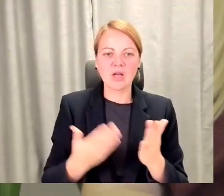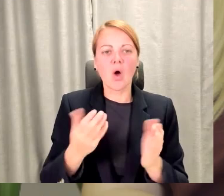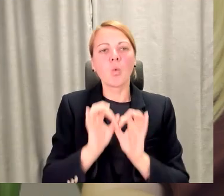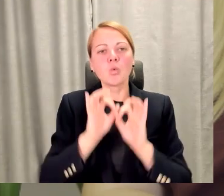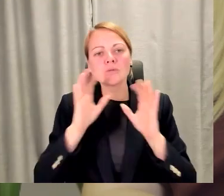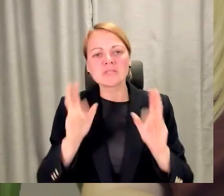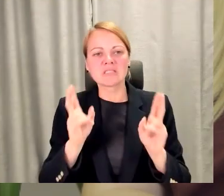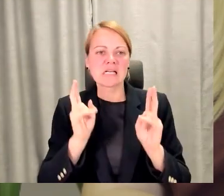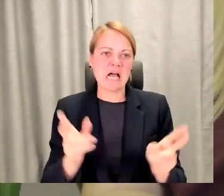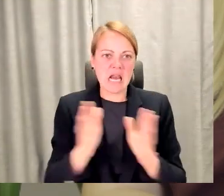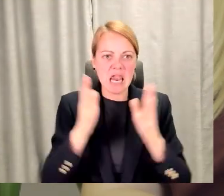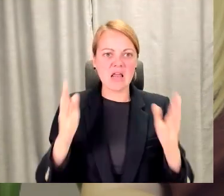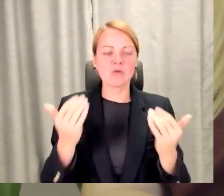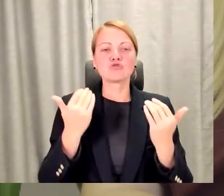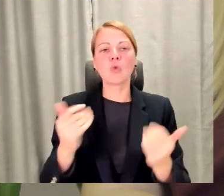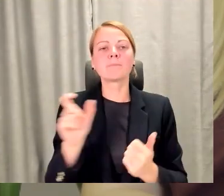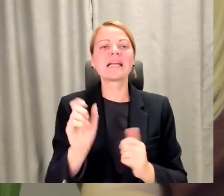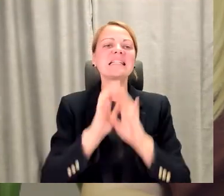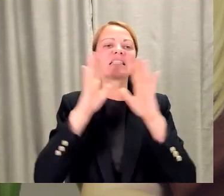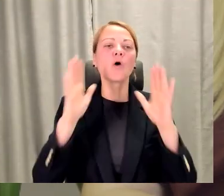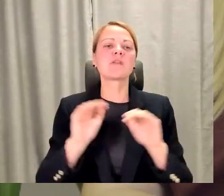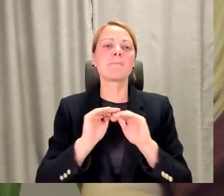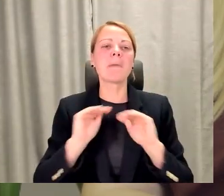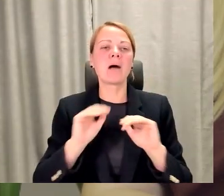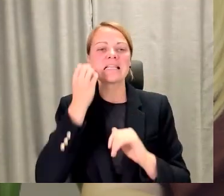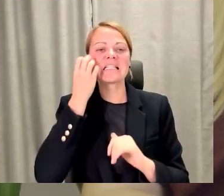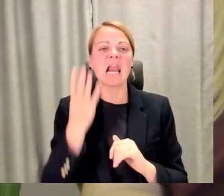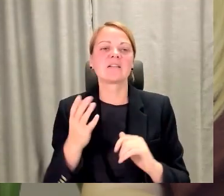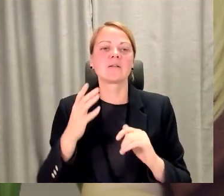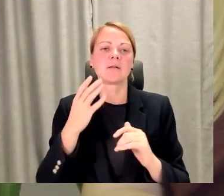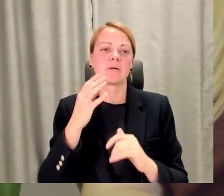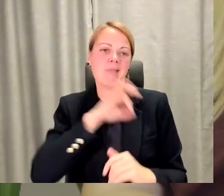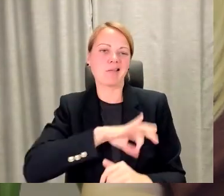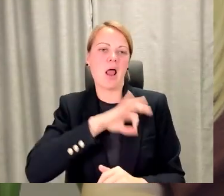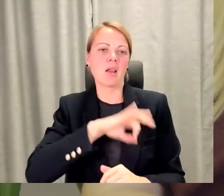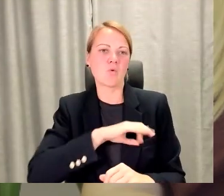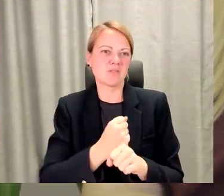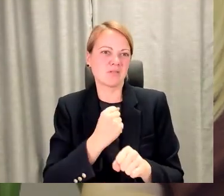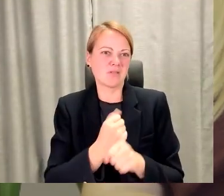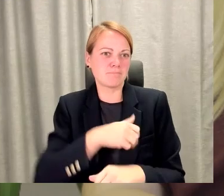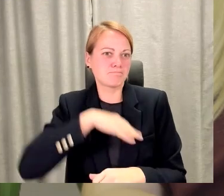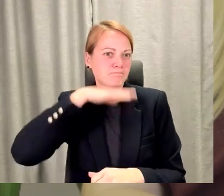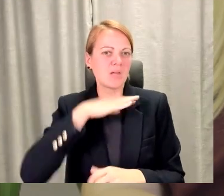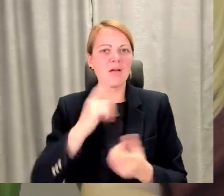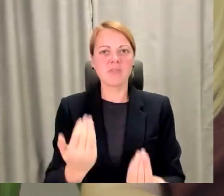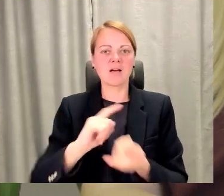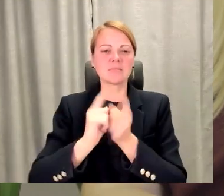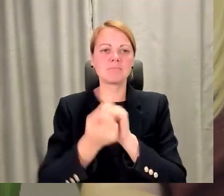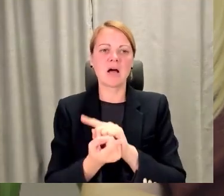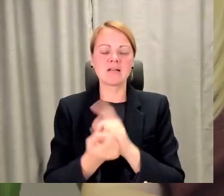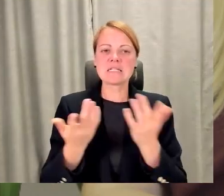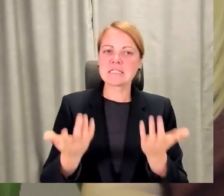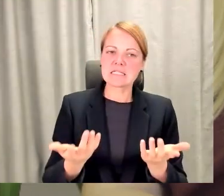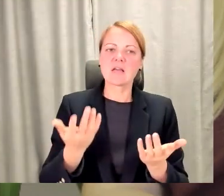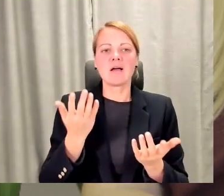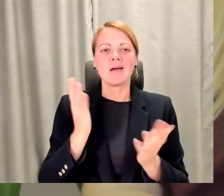daudziem, kas ar pamatu izglītību strādā, pieteikam labi atalikotas darbas, un tas, lai tu mainīti kaut kur, nu tev ir jābūt ārējām spiedējām